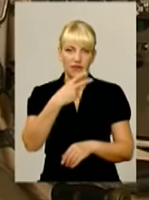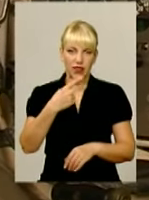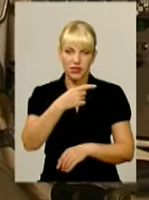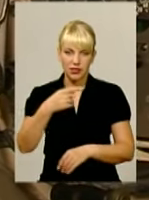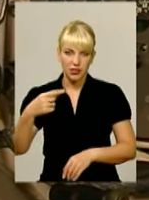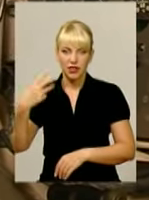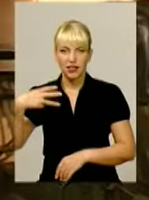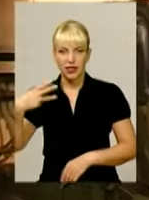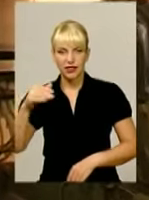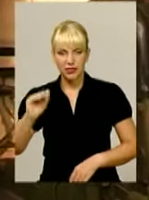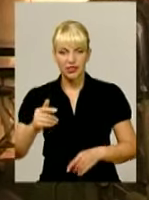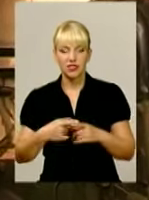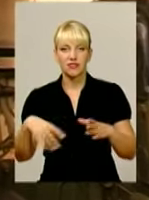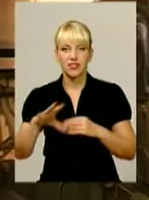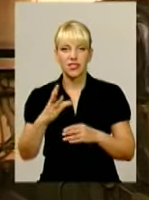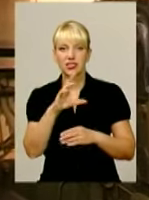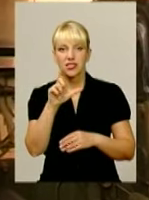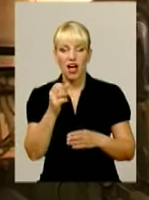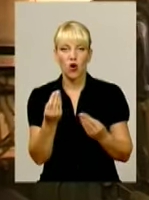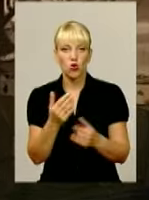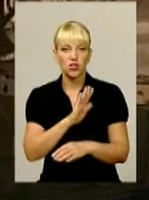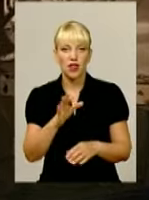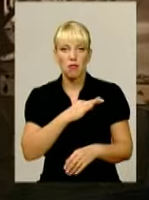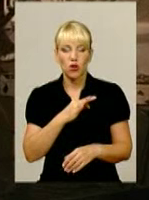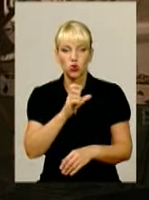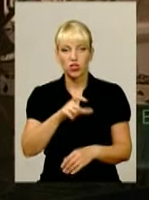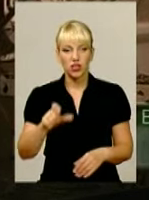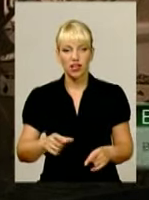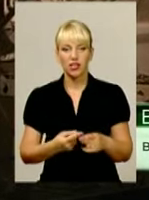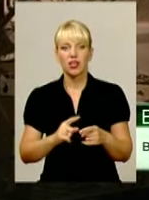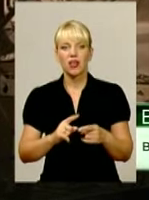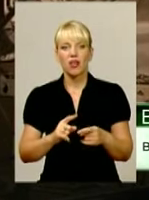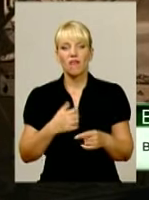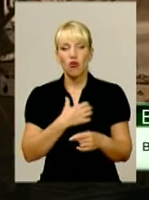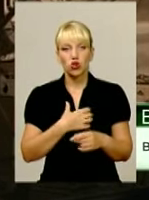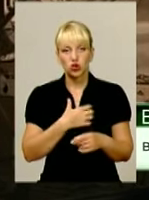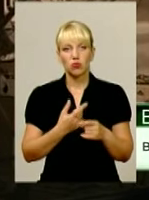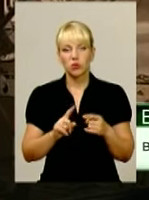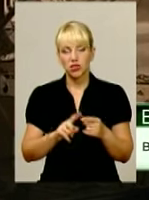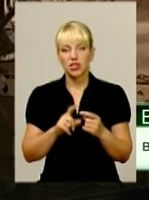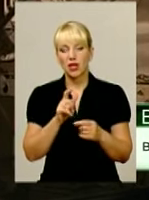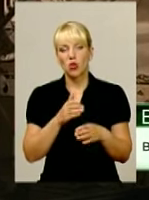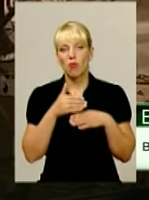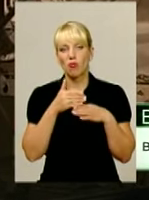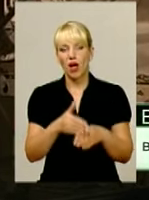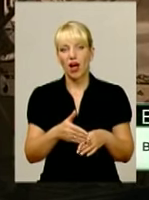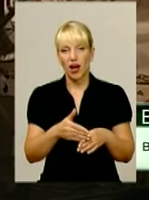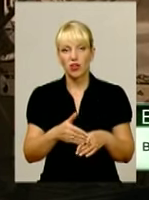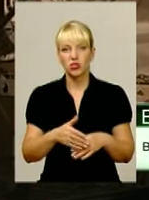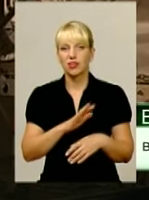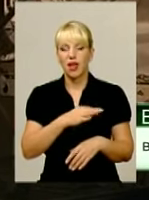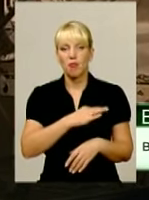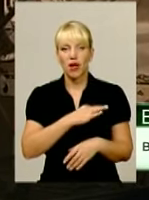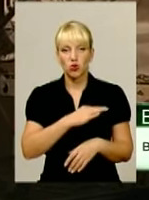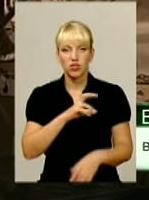тисяч гривень. Все за кошти небайдужих краян. В основному допомагають небайдужі славучани,